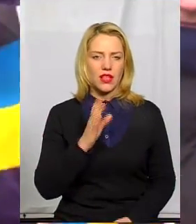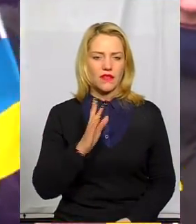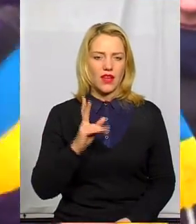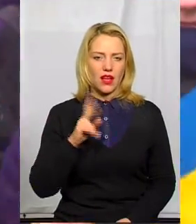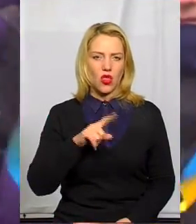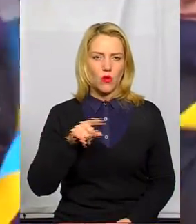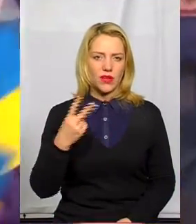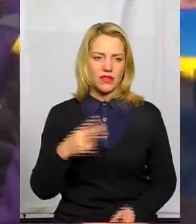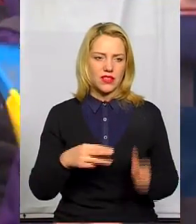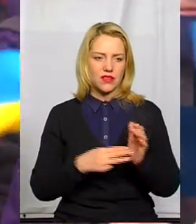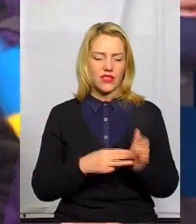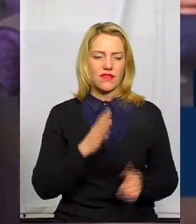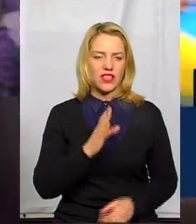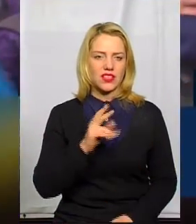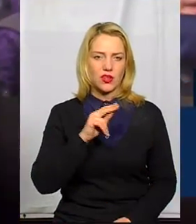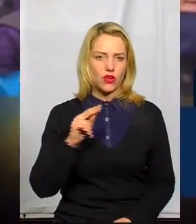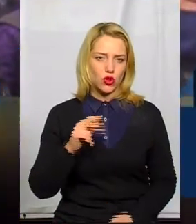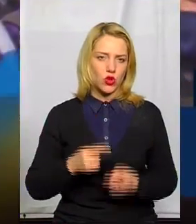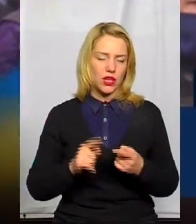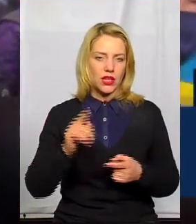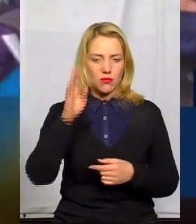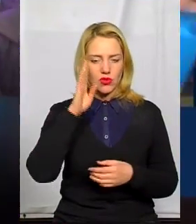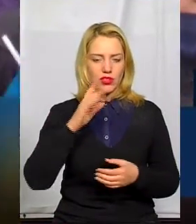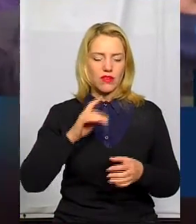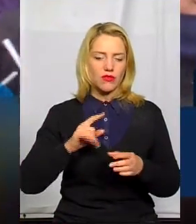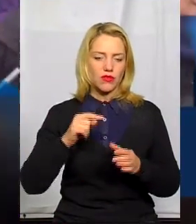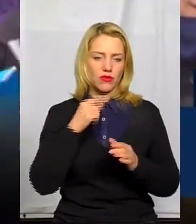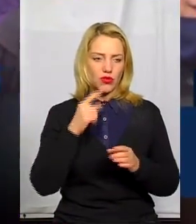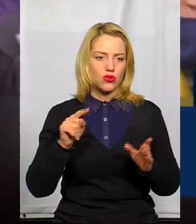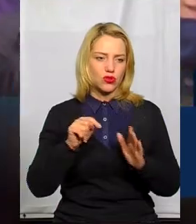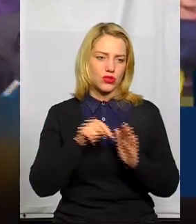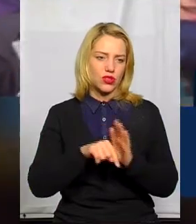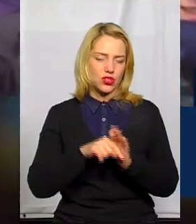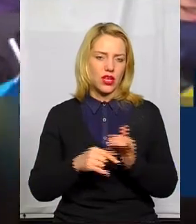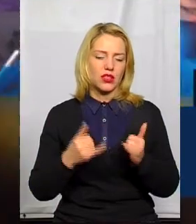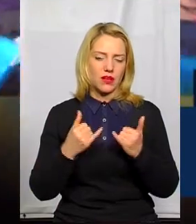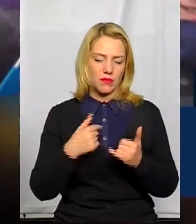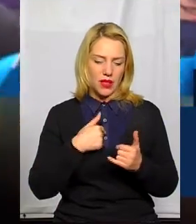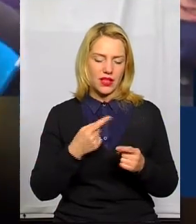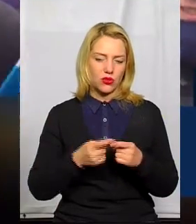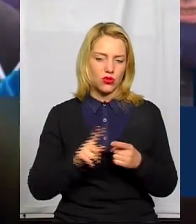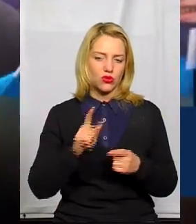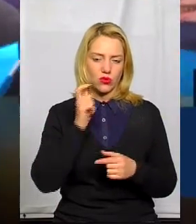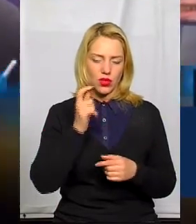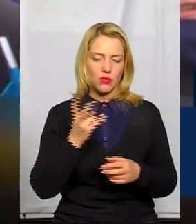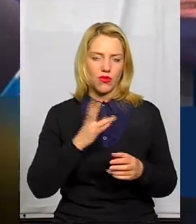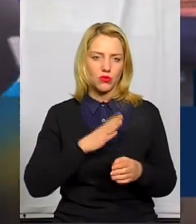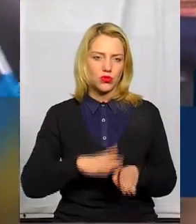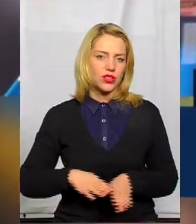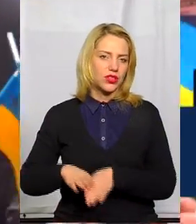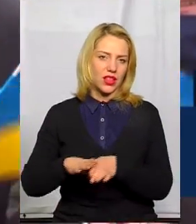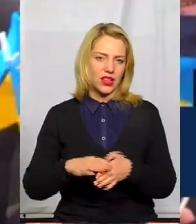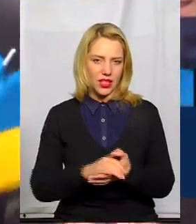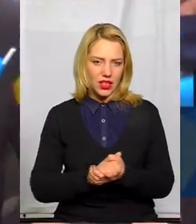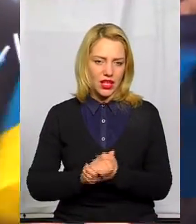Владислав Червотока. Саме для мене ця єдність означає те, що український народ повинен бути єдиним. Не потрібно його розлучати. Коли ми будемо єдині, ми